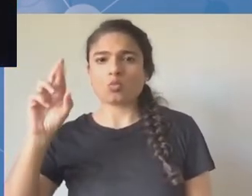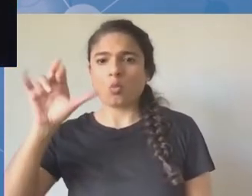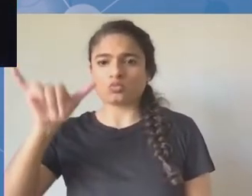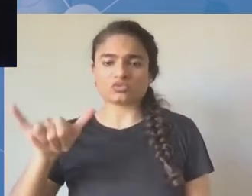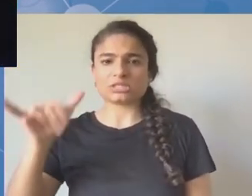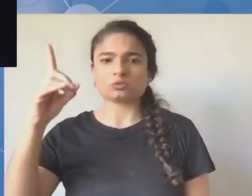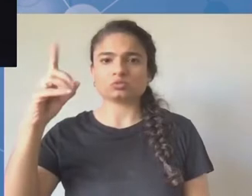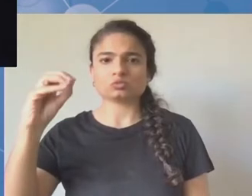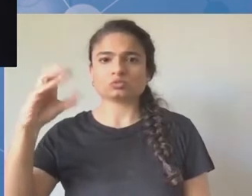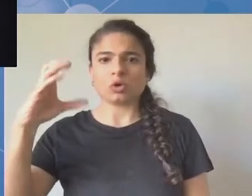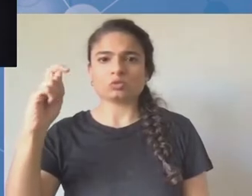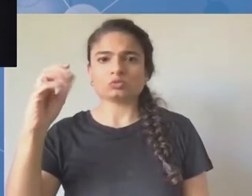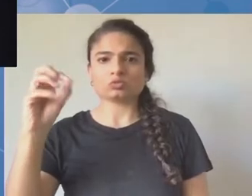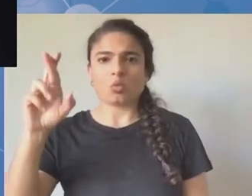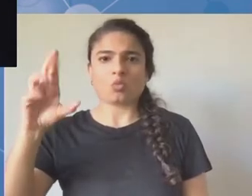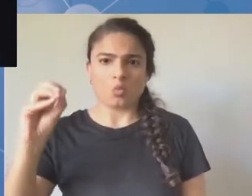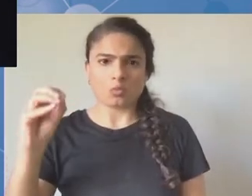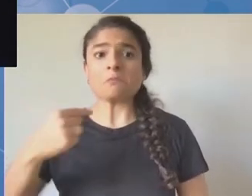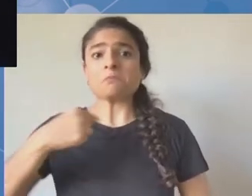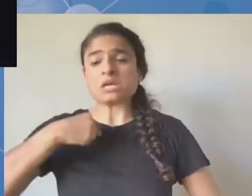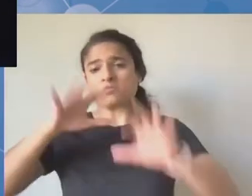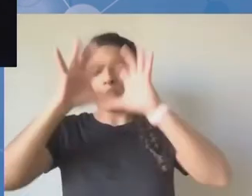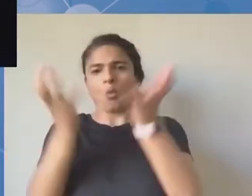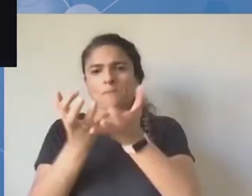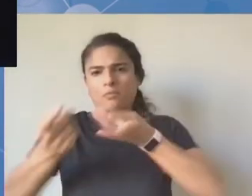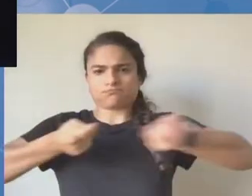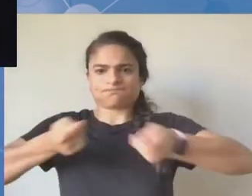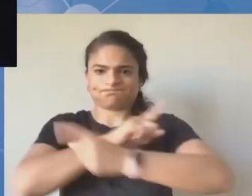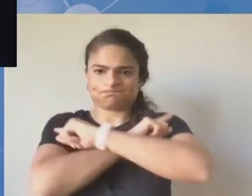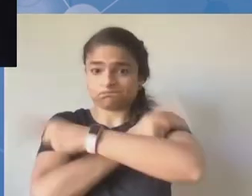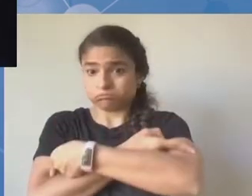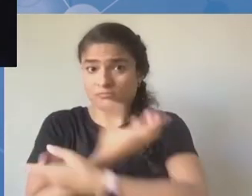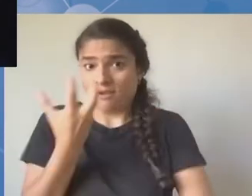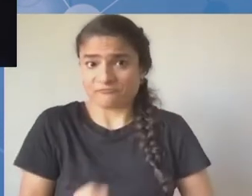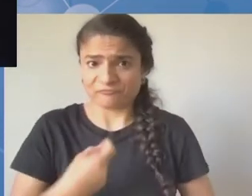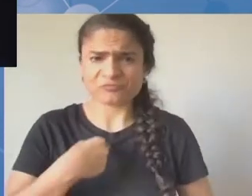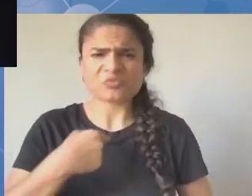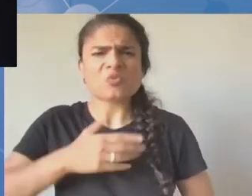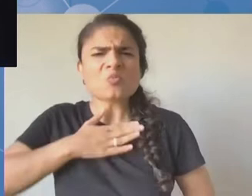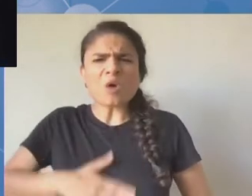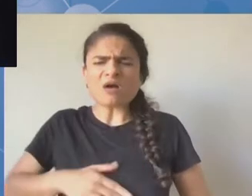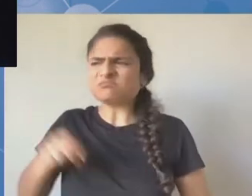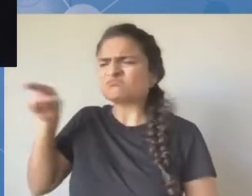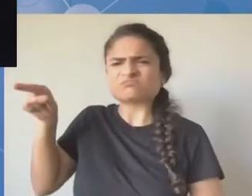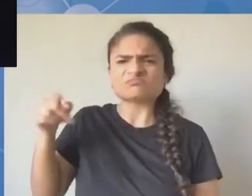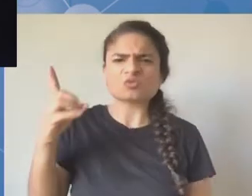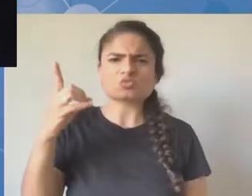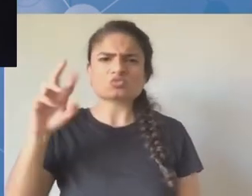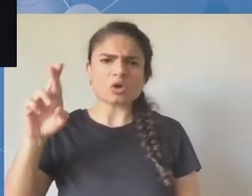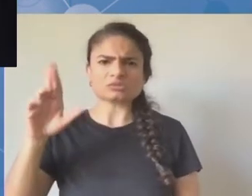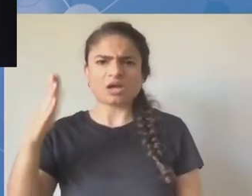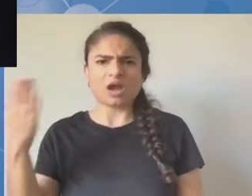głos. Chciałbym także odnieść się do tego, co powiedziała pani doktor Adil. Musimy powiedzieć,